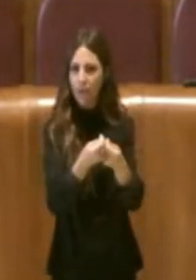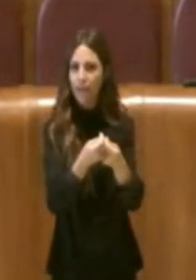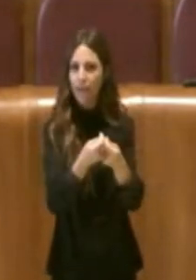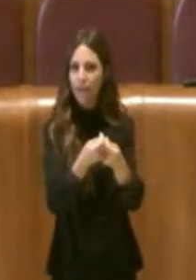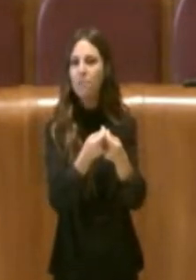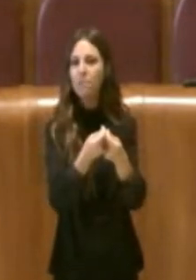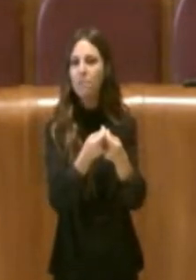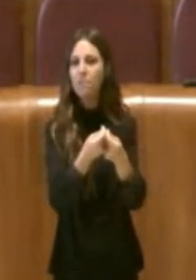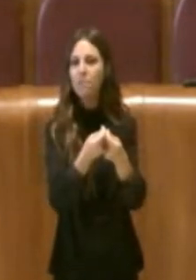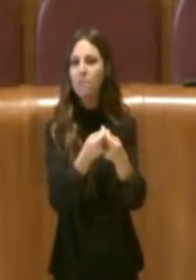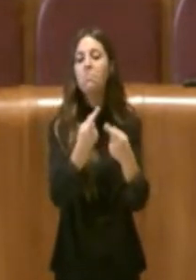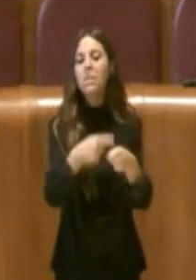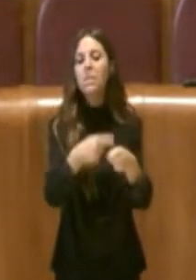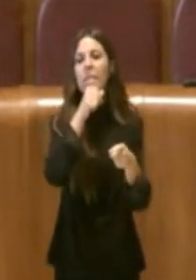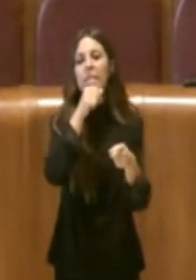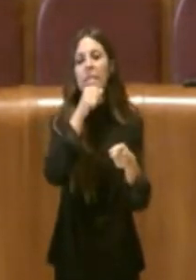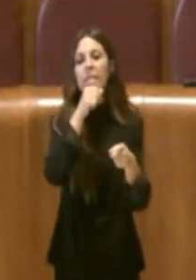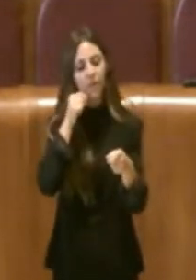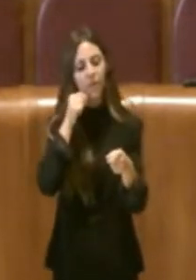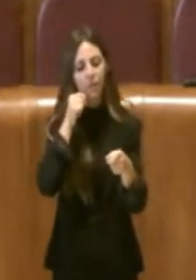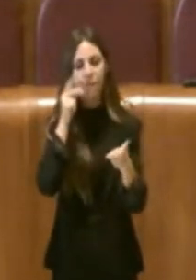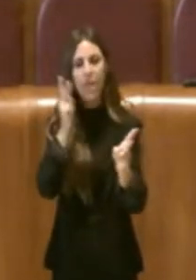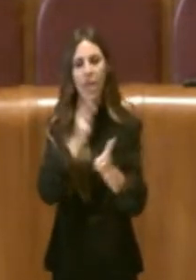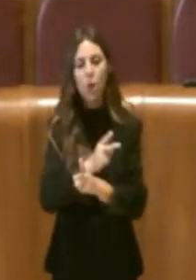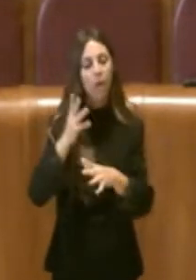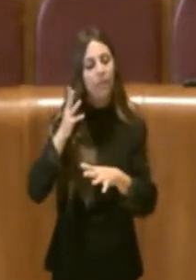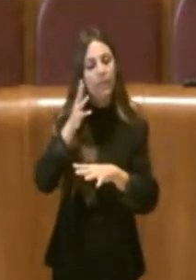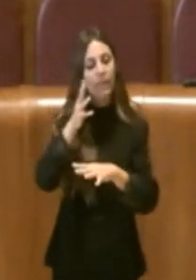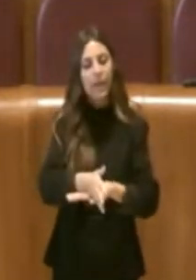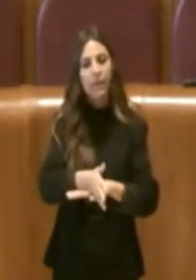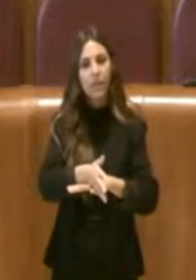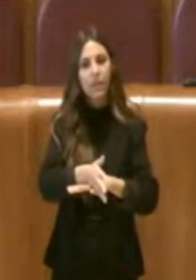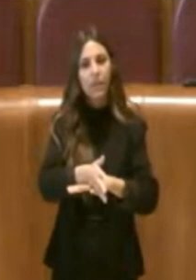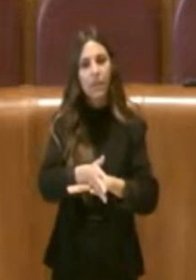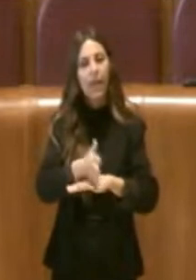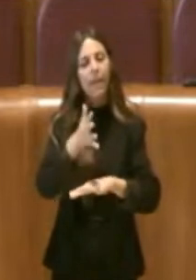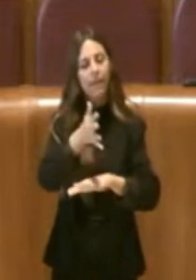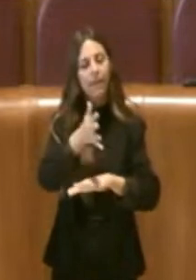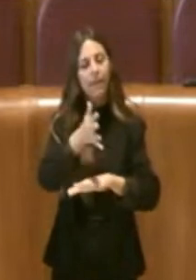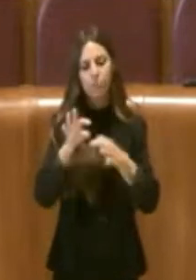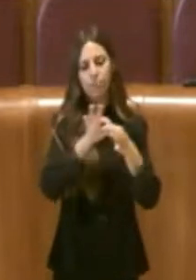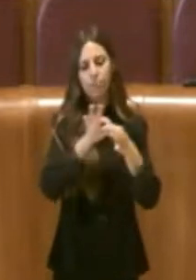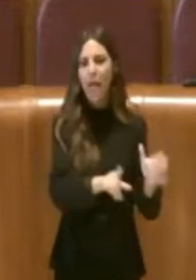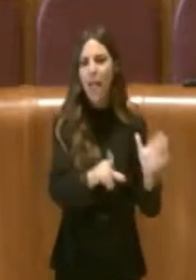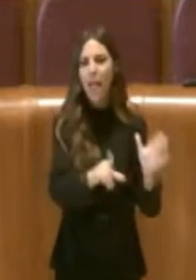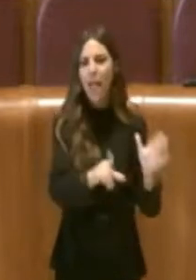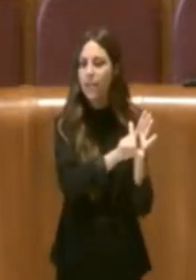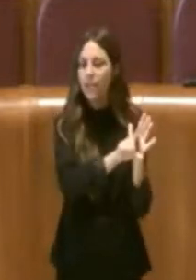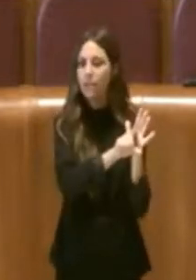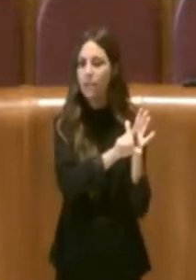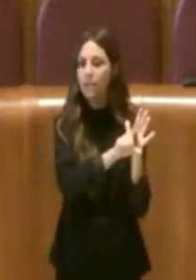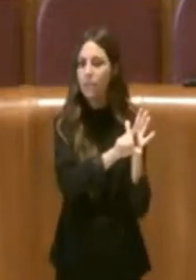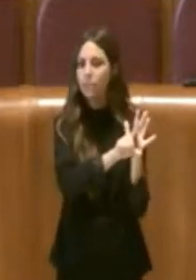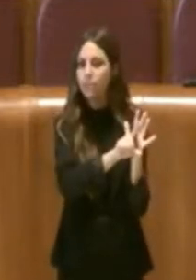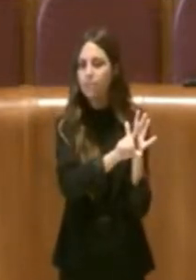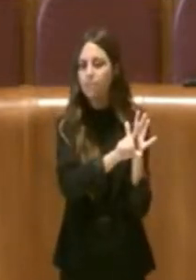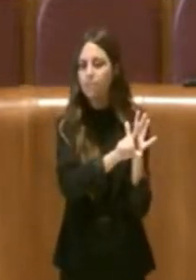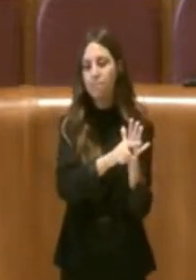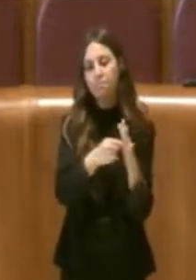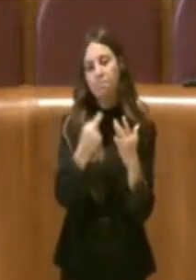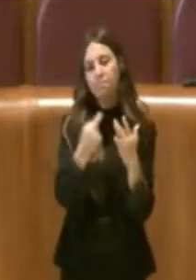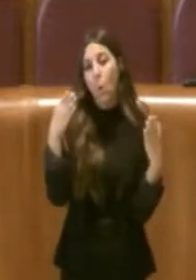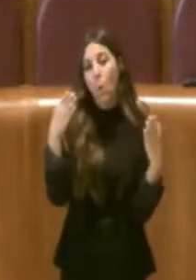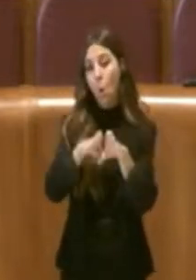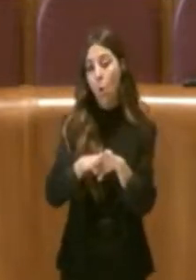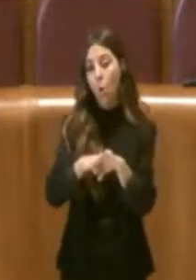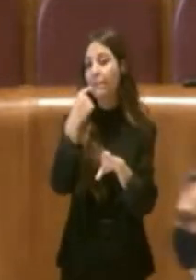necessita di un intervento anche quello da un punto di vista legislativo. Concludo dicendo